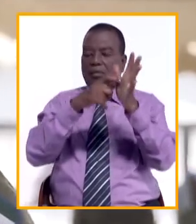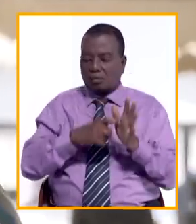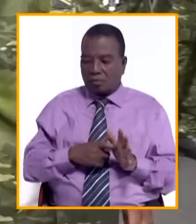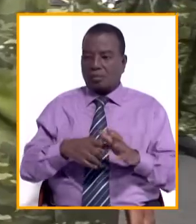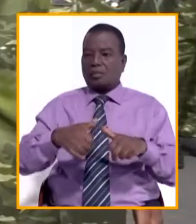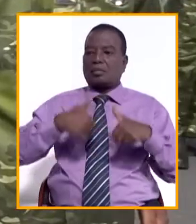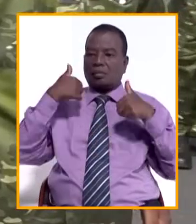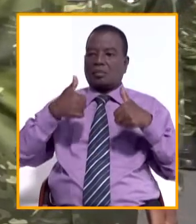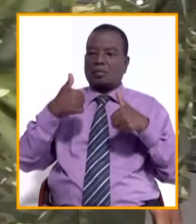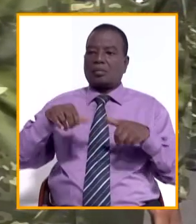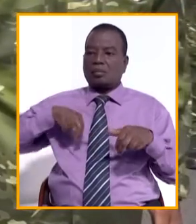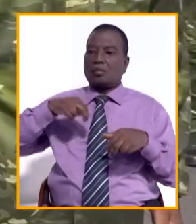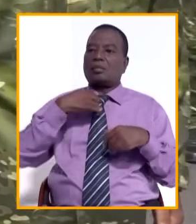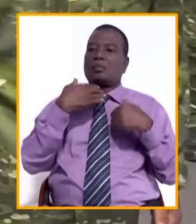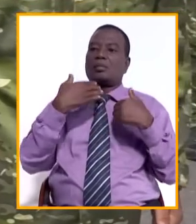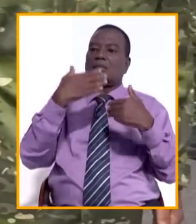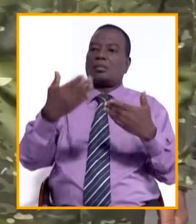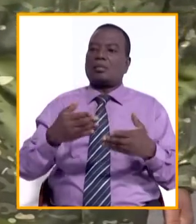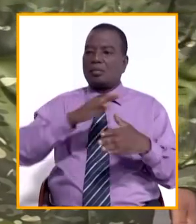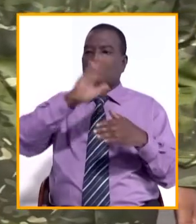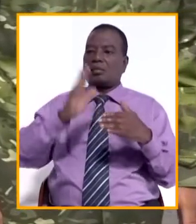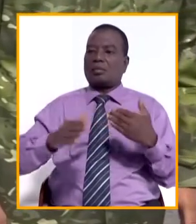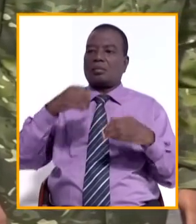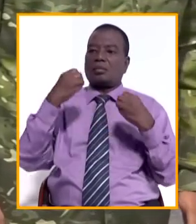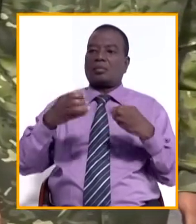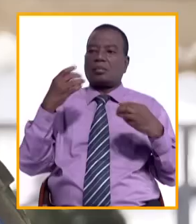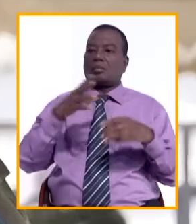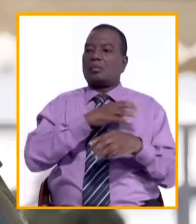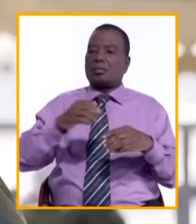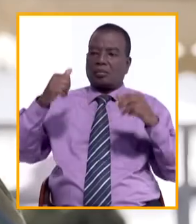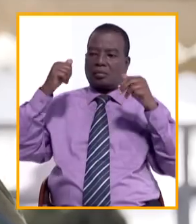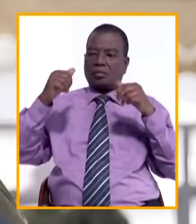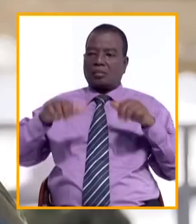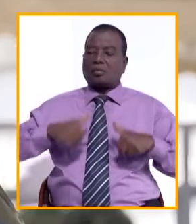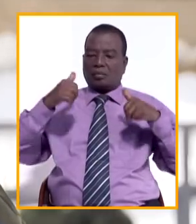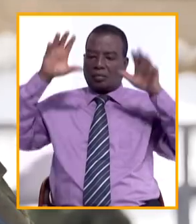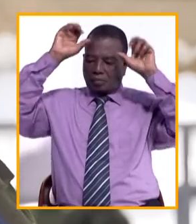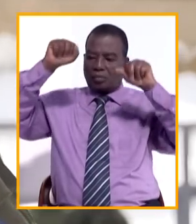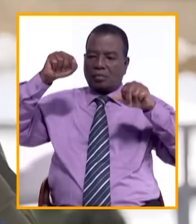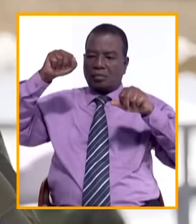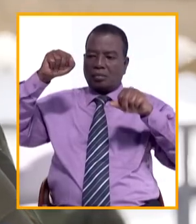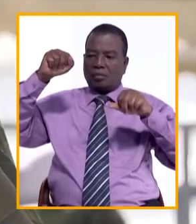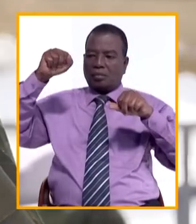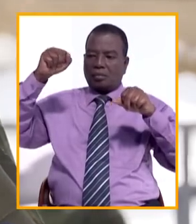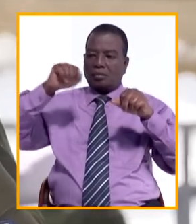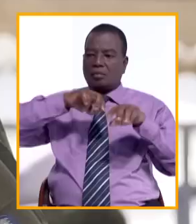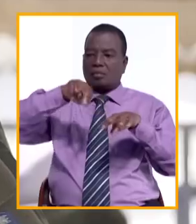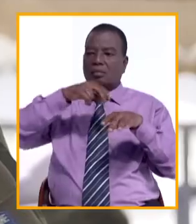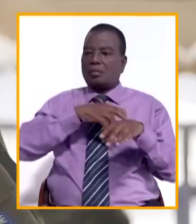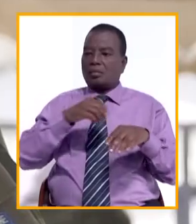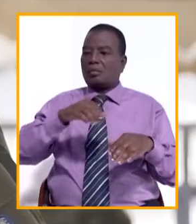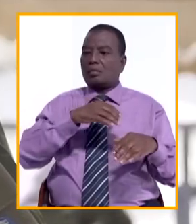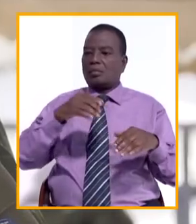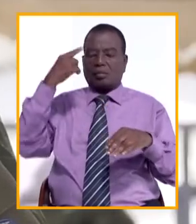d'excellence. Nous ne remercierons jamais assez son excellence, monsieur le président de la République, chef suprême des armées,